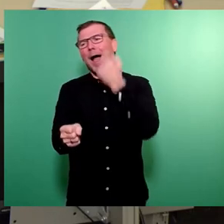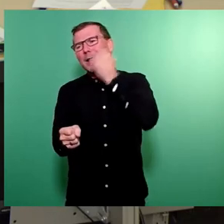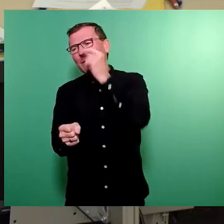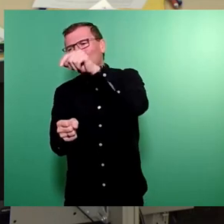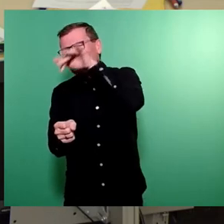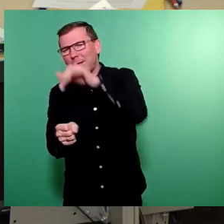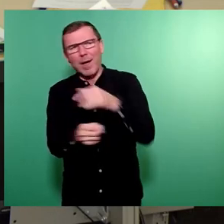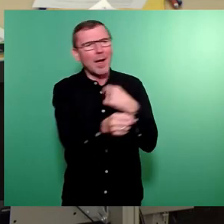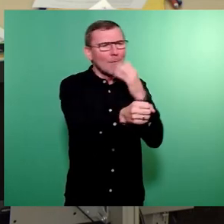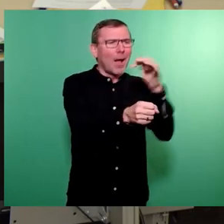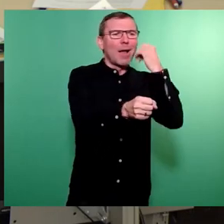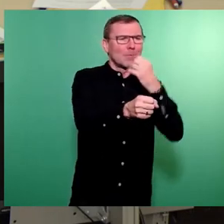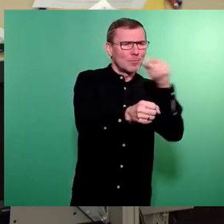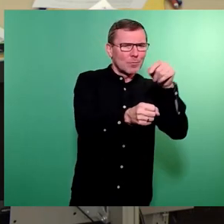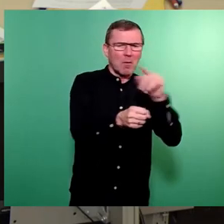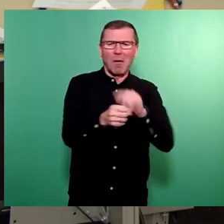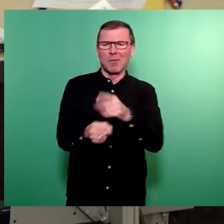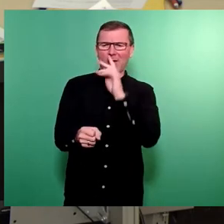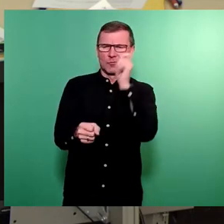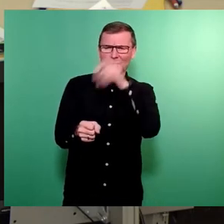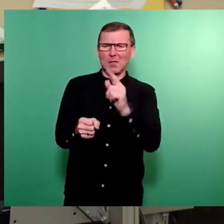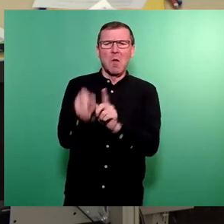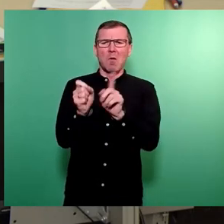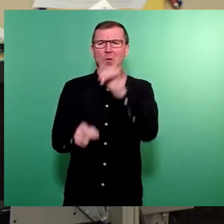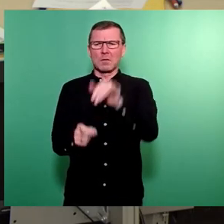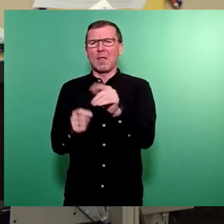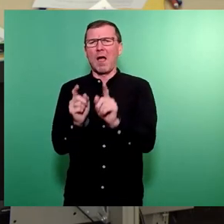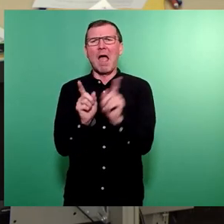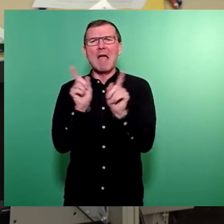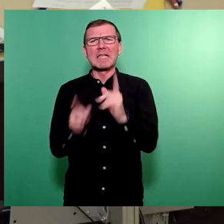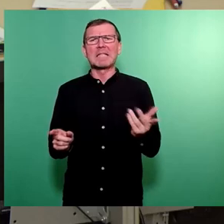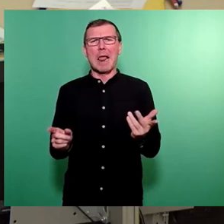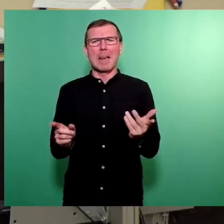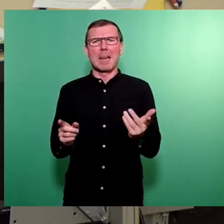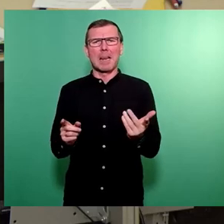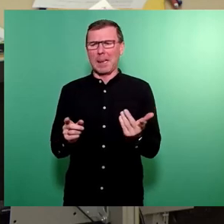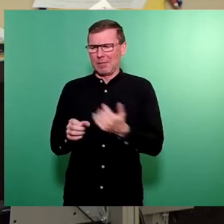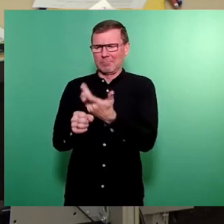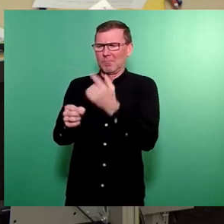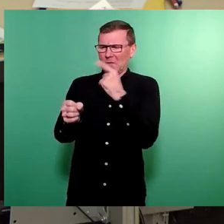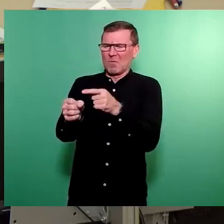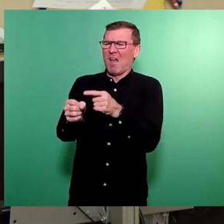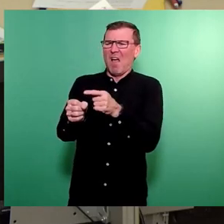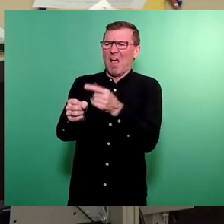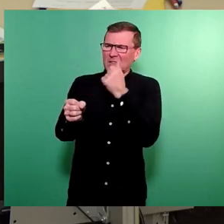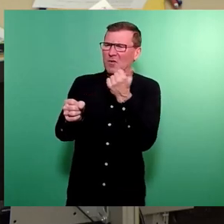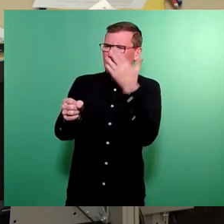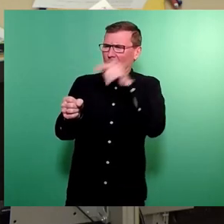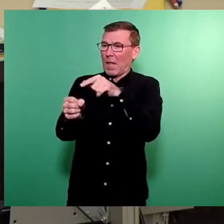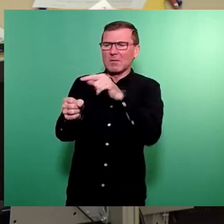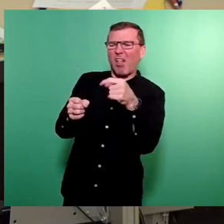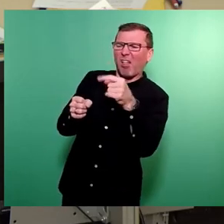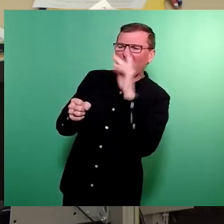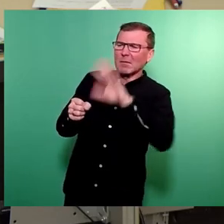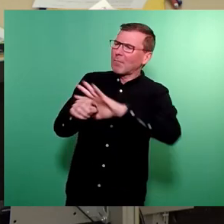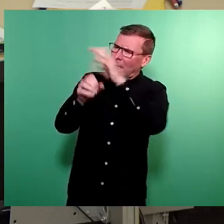Manch einer entdeckt da irgendwelches Gestrüpp, manchmal auch Durmdisteln. Und vielleicht die eine oder andere Blume sieht ganz toll aus. Und wenn die ganze Hause der Strauß in